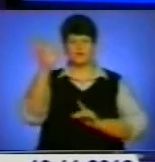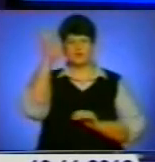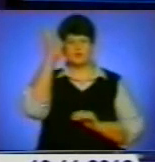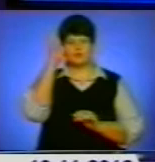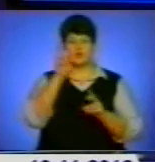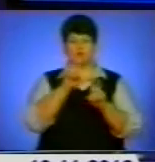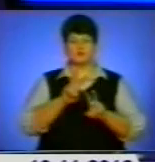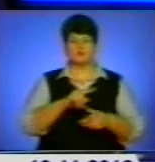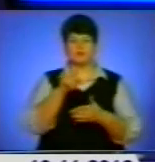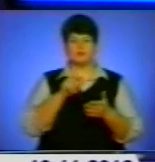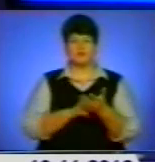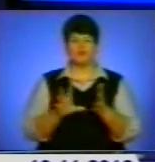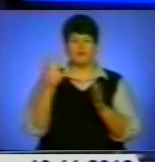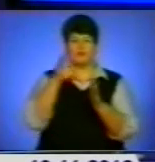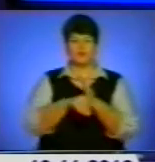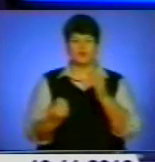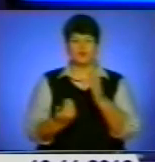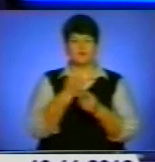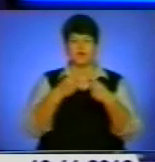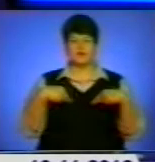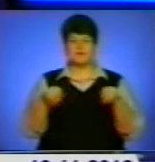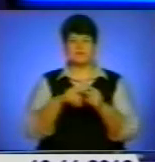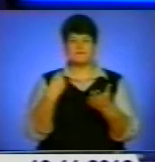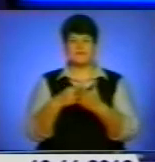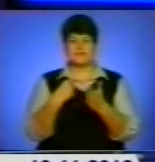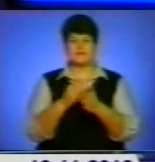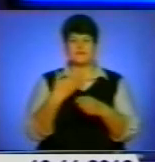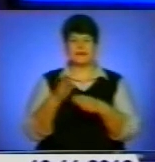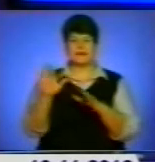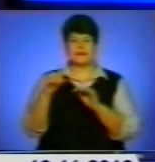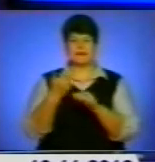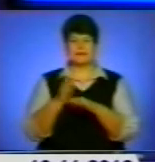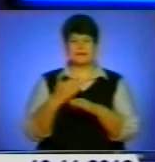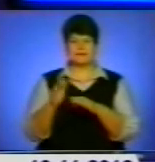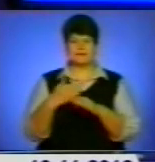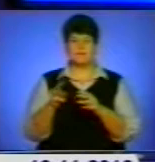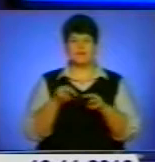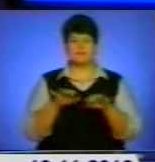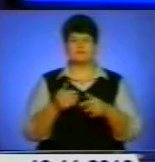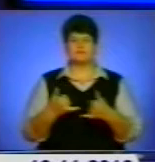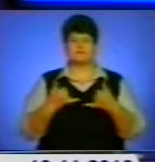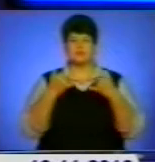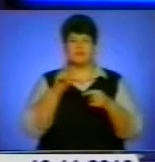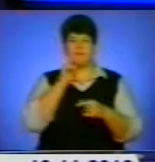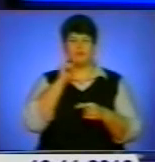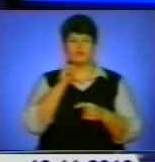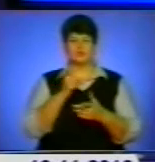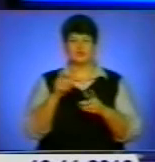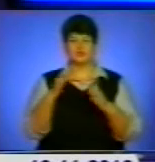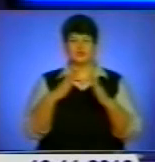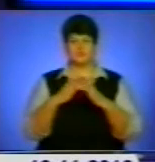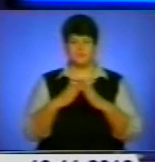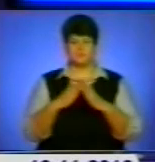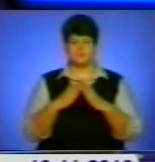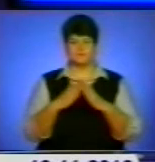питань щодо запровадження нових організаційних і фінансово-кредитних механізмів забезпечення молоді житлом, інформує сайт глави держави.